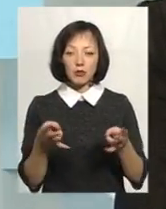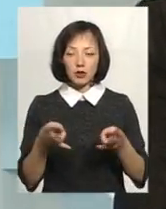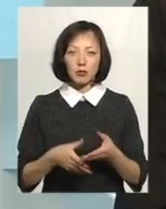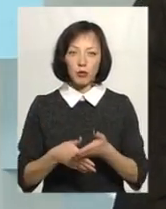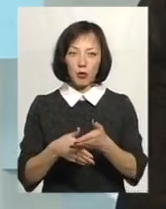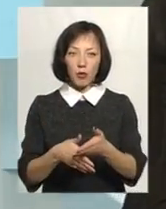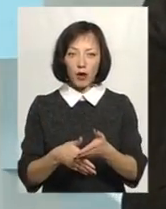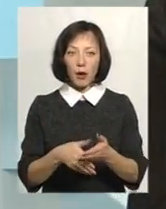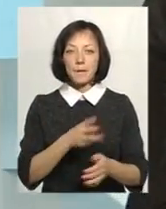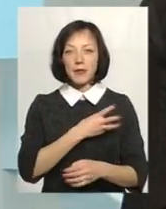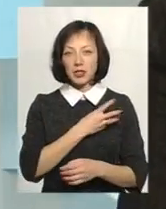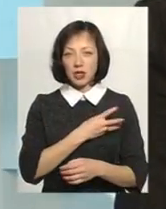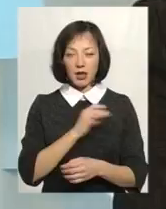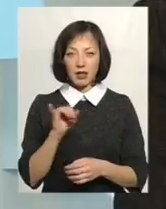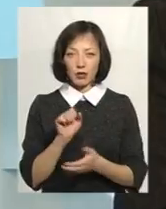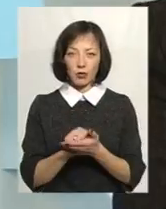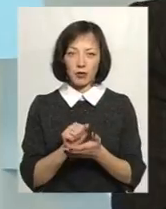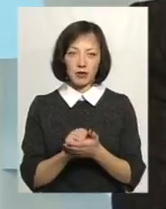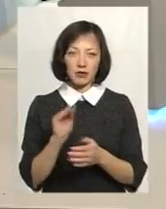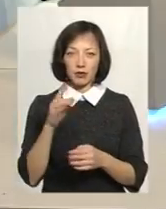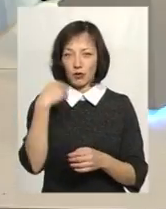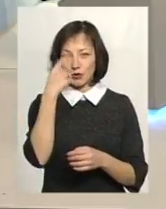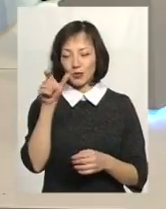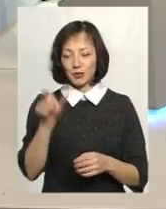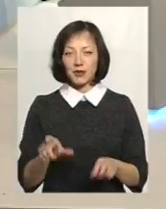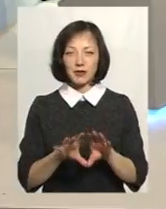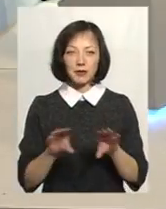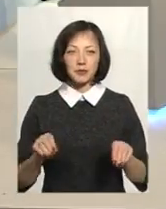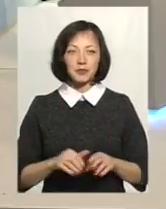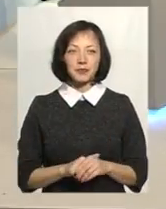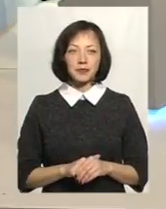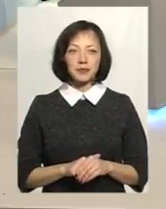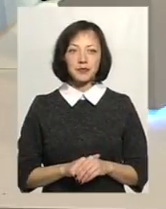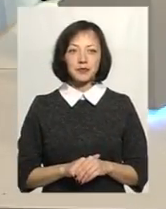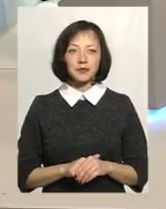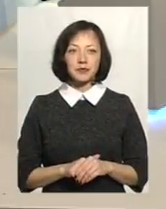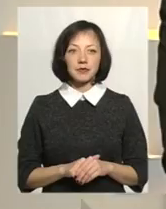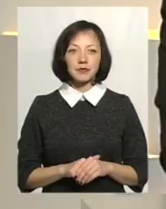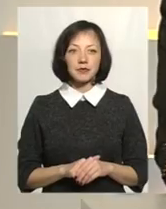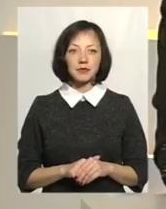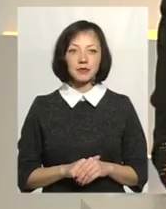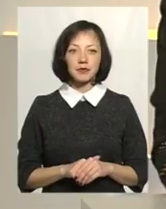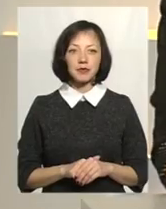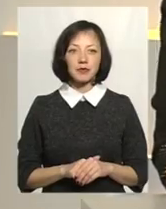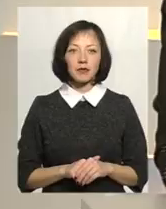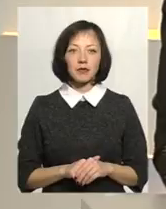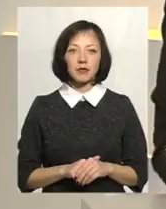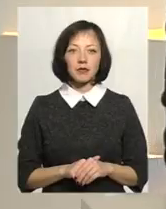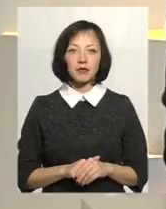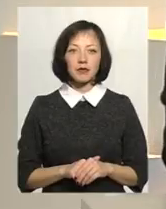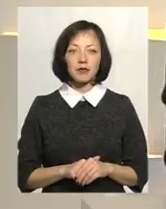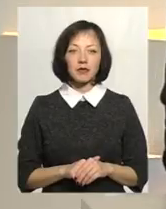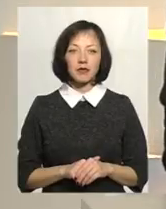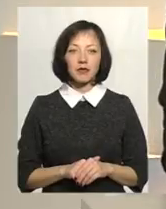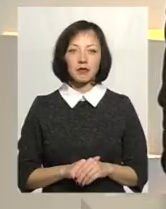допомога. Тобто бажання і документ, що засвідчує особу. Дякую вам велике. Можливо, ще в когось